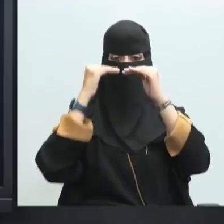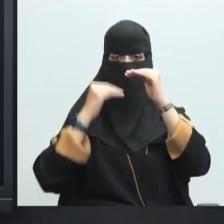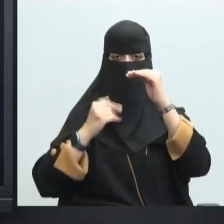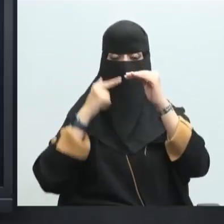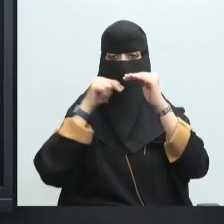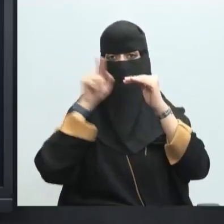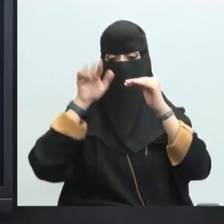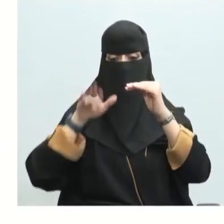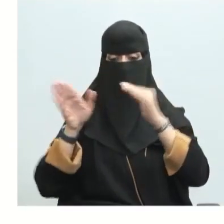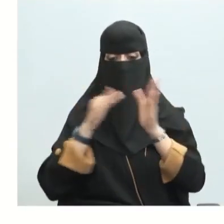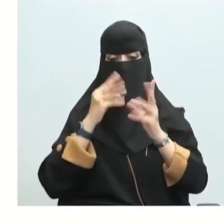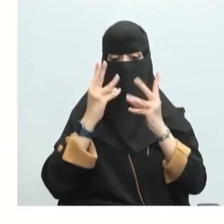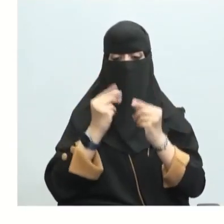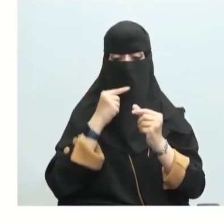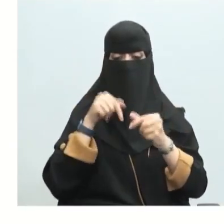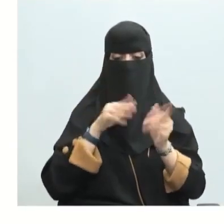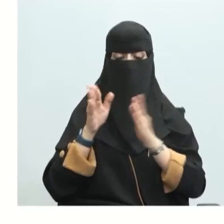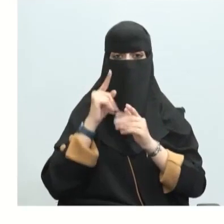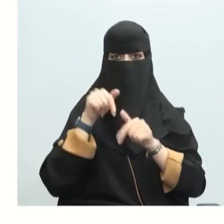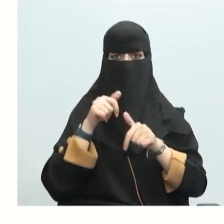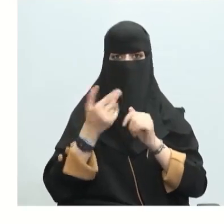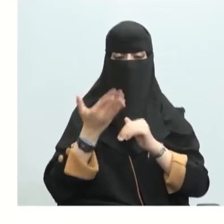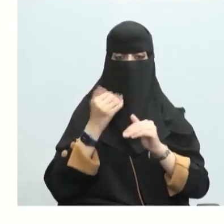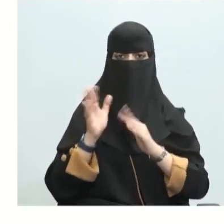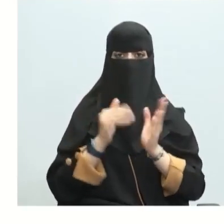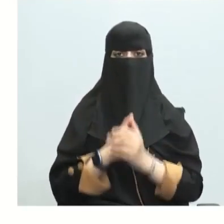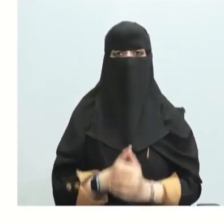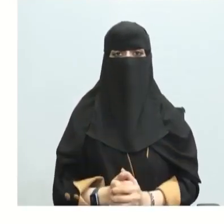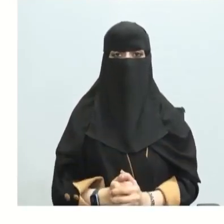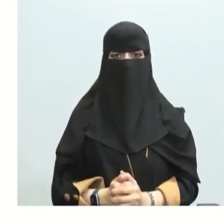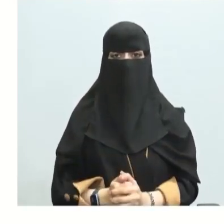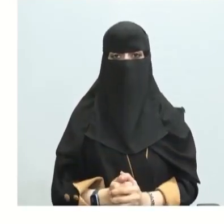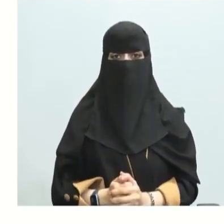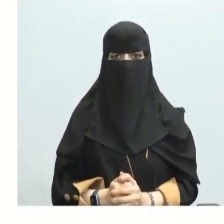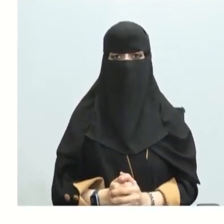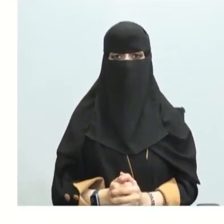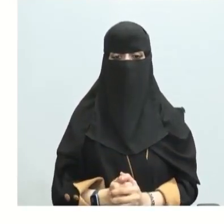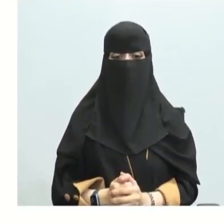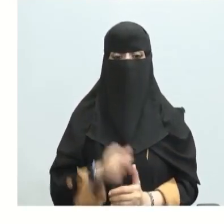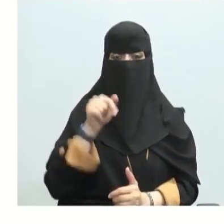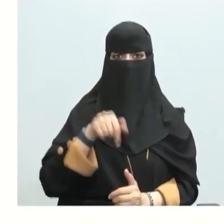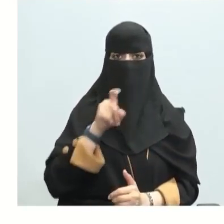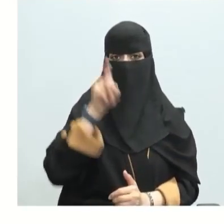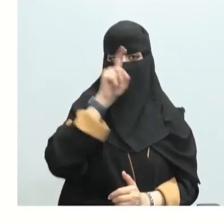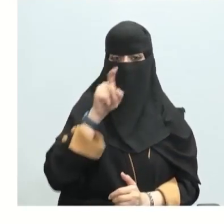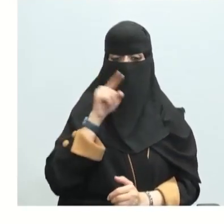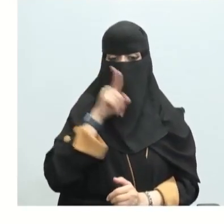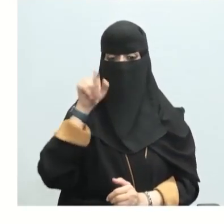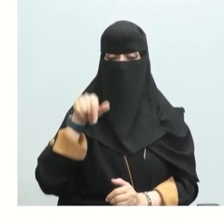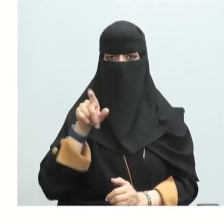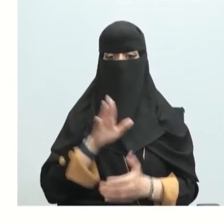للقيم حسب القيم التي خرجت لي فيه المختبر الآن السؤال على هذا الشكل